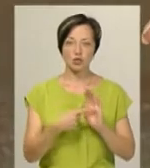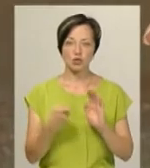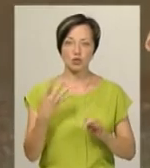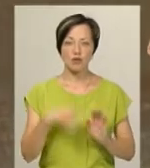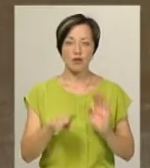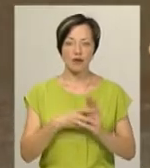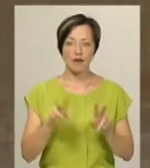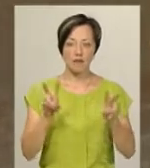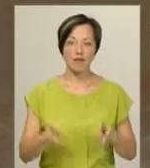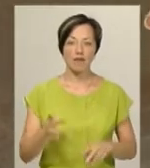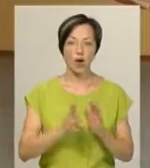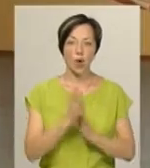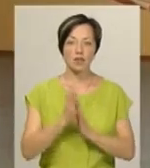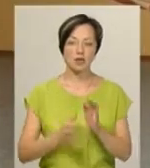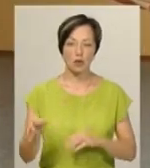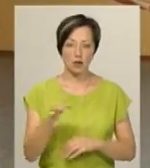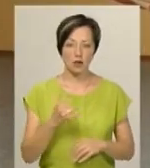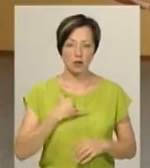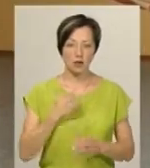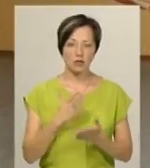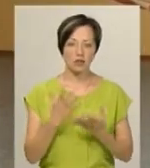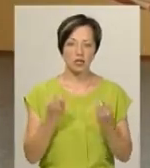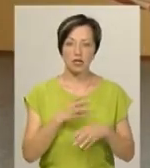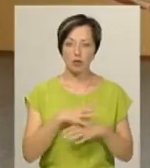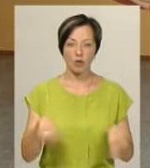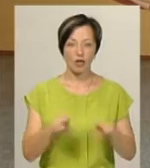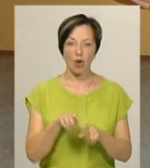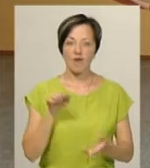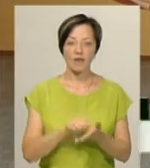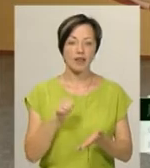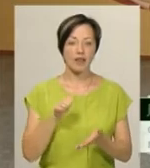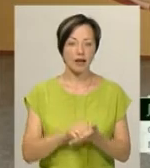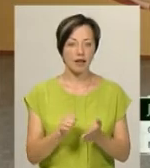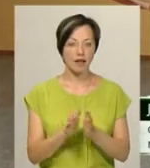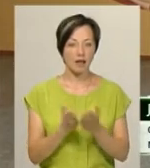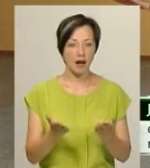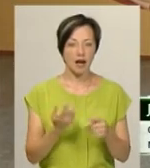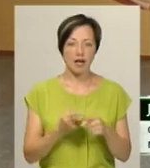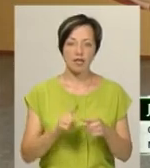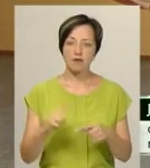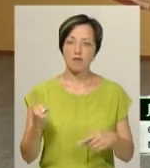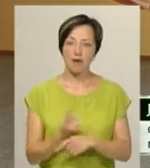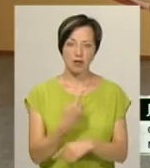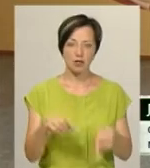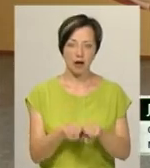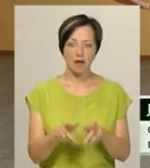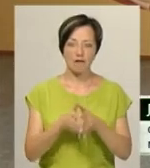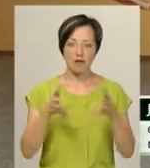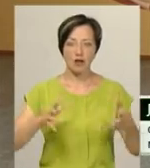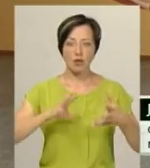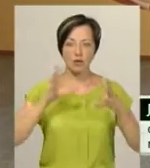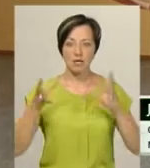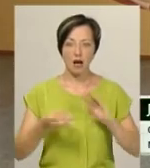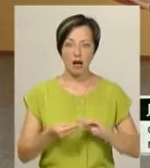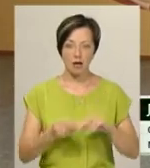видів рослин області. У нас в області ще не було такого видання. І це вперше така велика узагальнена